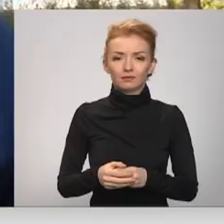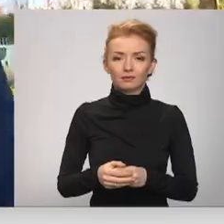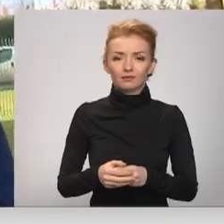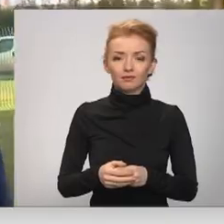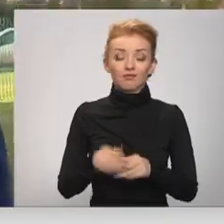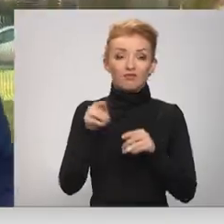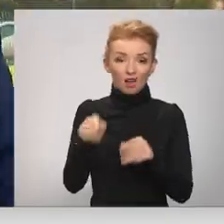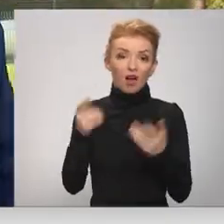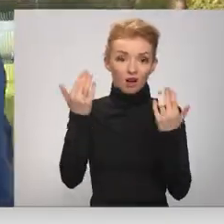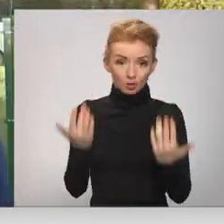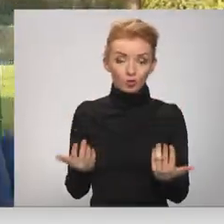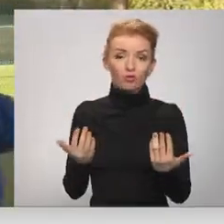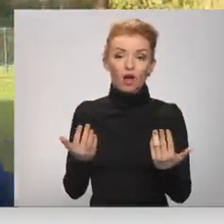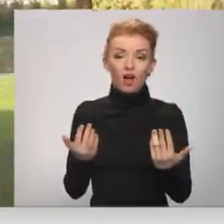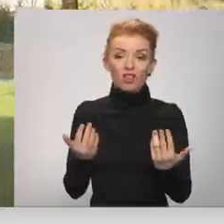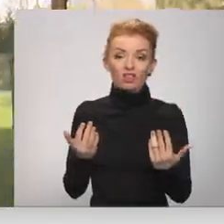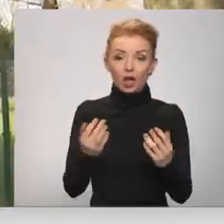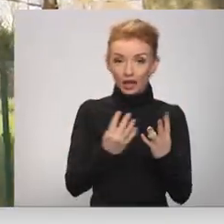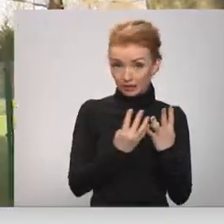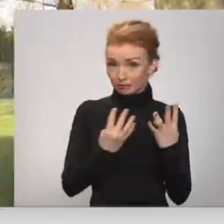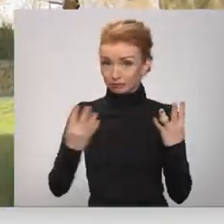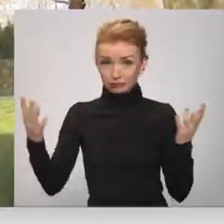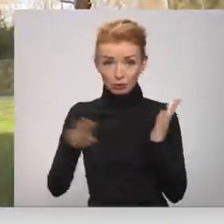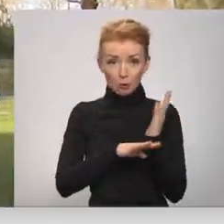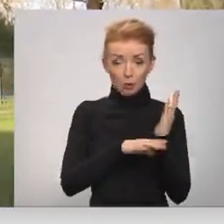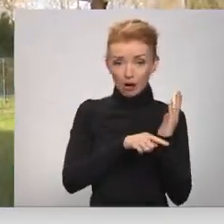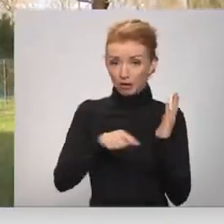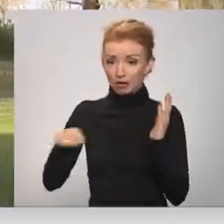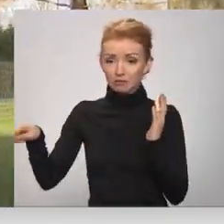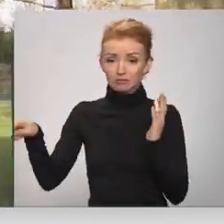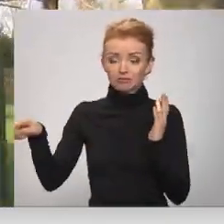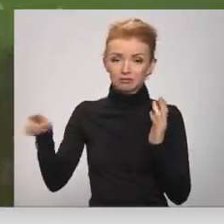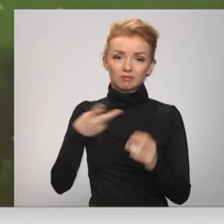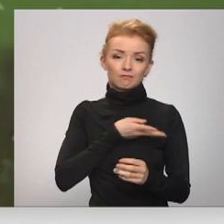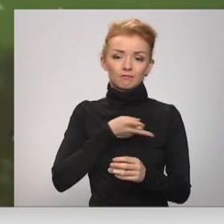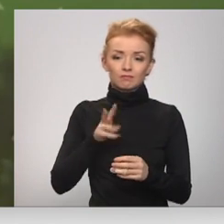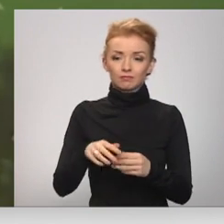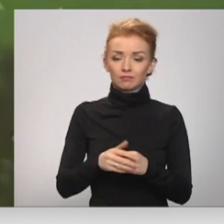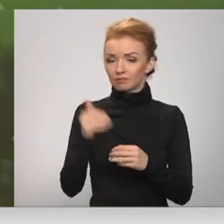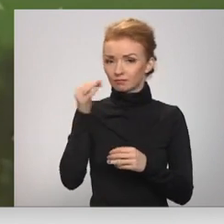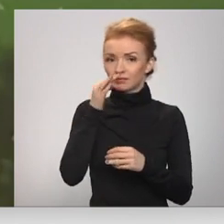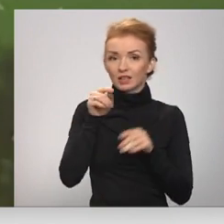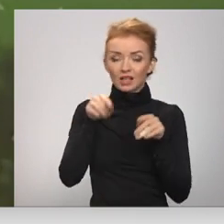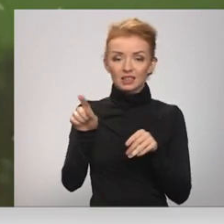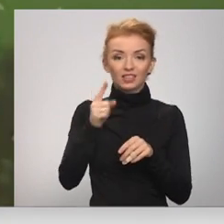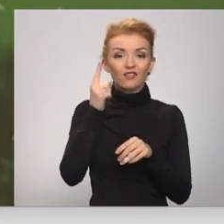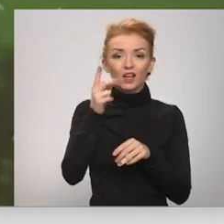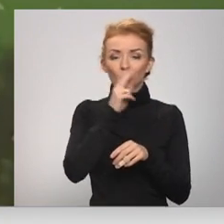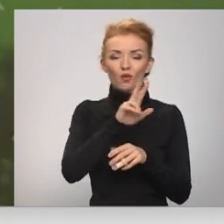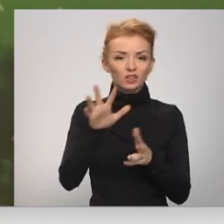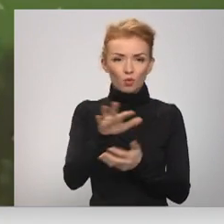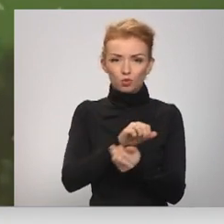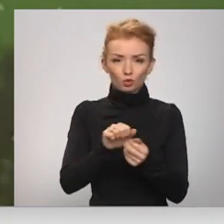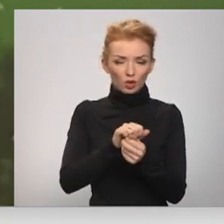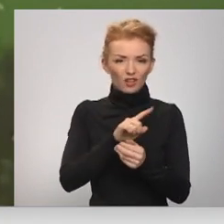Šajā rezultātā šī visa rinde koku ir gājusi bojā. Tas ir viens no postošākajiem,